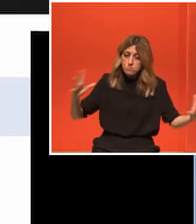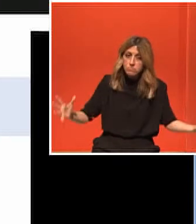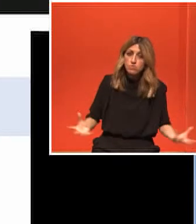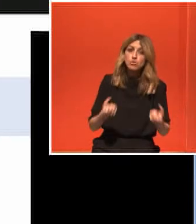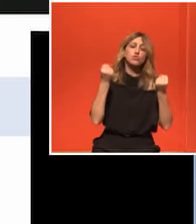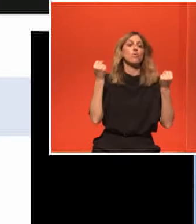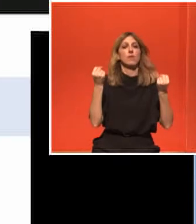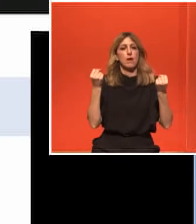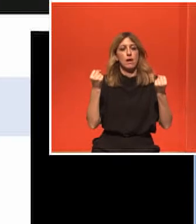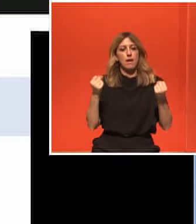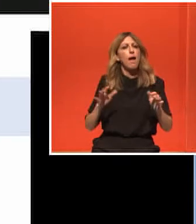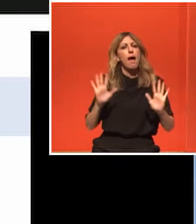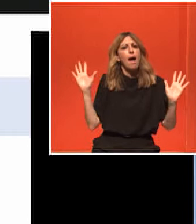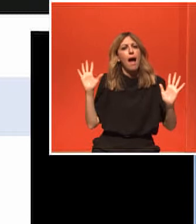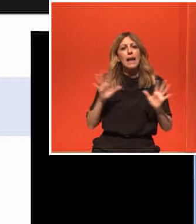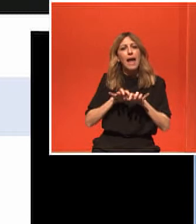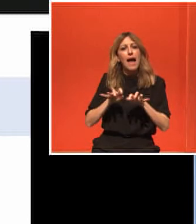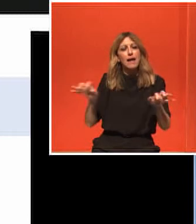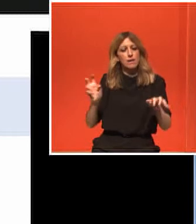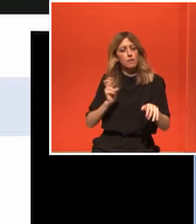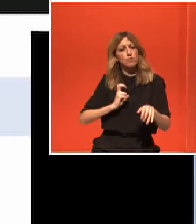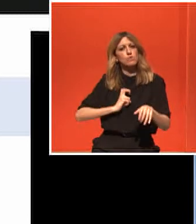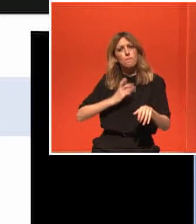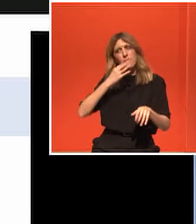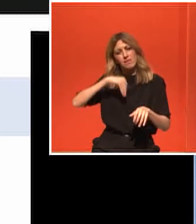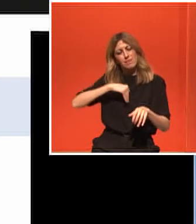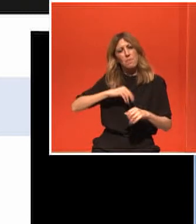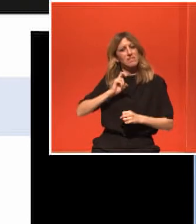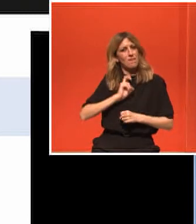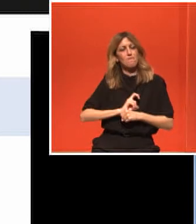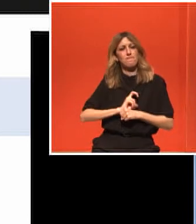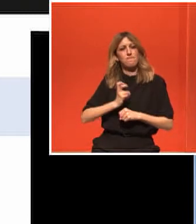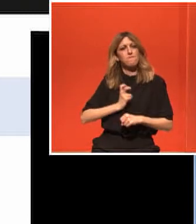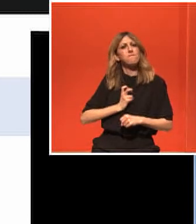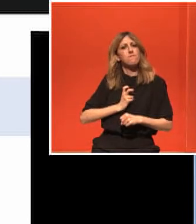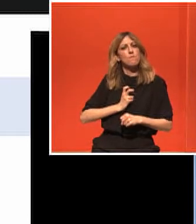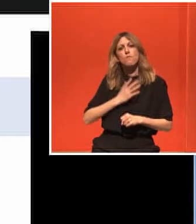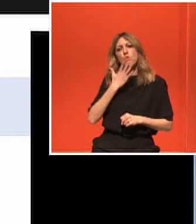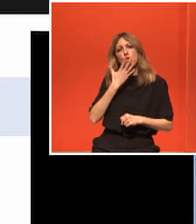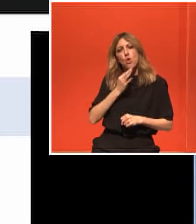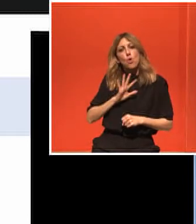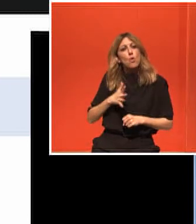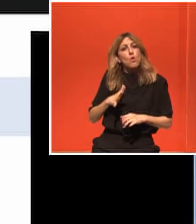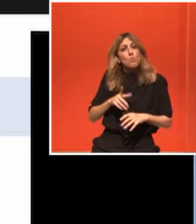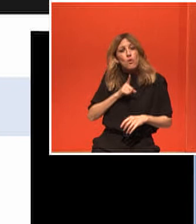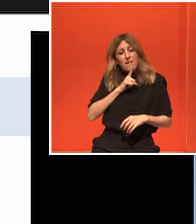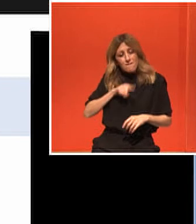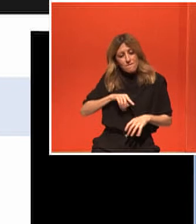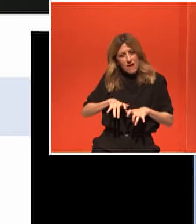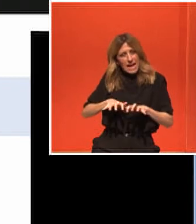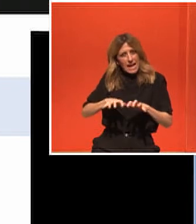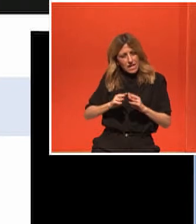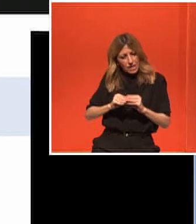η πιθανότητα να πάθουν έναν άλλο καρκίνο ή να εξελιχθεί κάποια στιγμή ο ήδη καρκίνος που